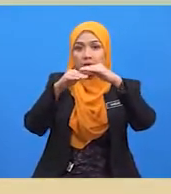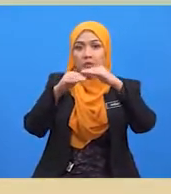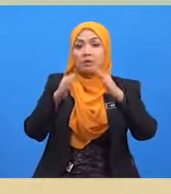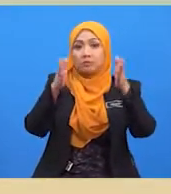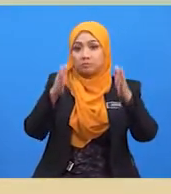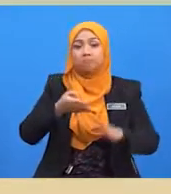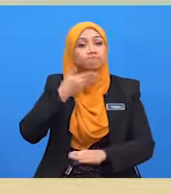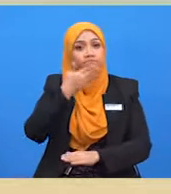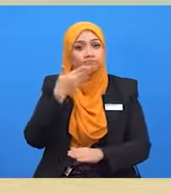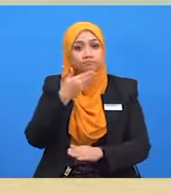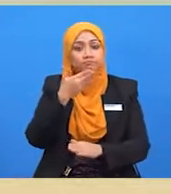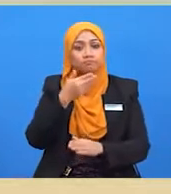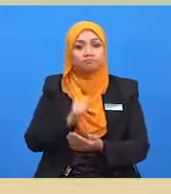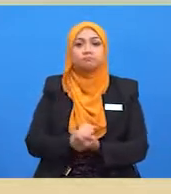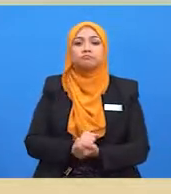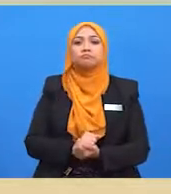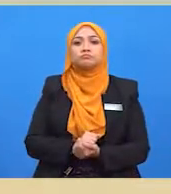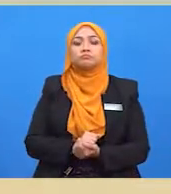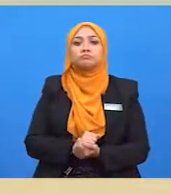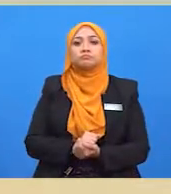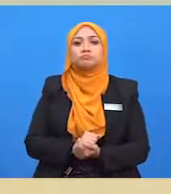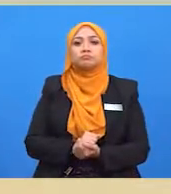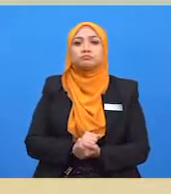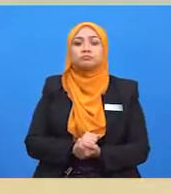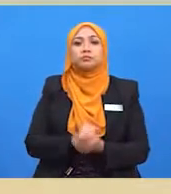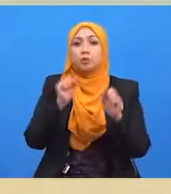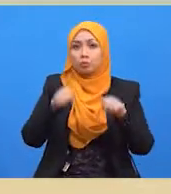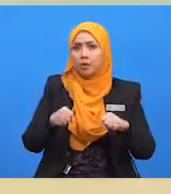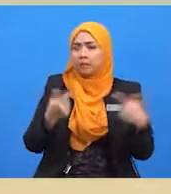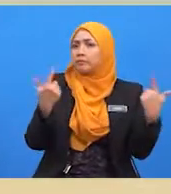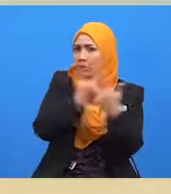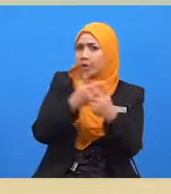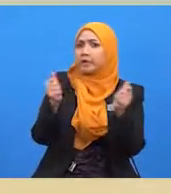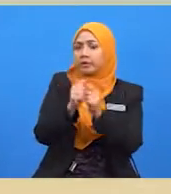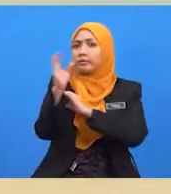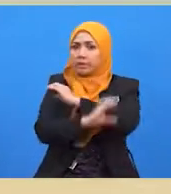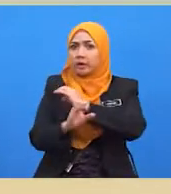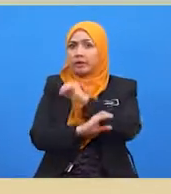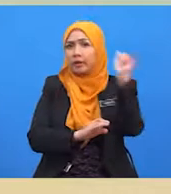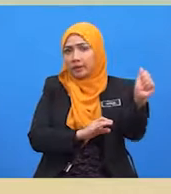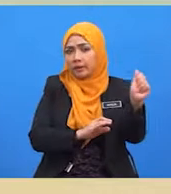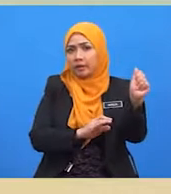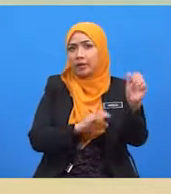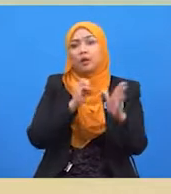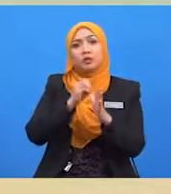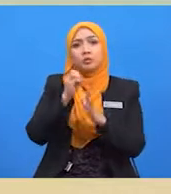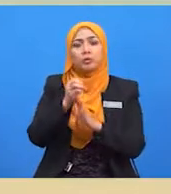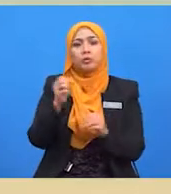dengan negara A ataupun dengan mana-mana negara yang lebih maju dalam bidang otomobil